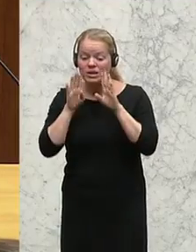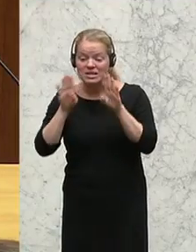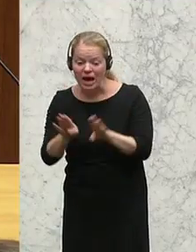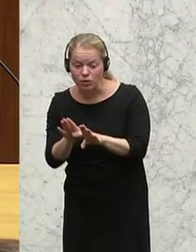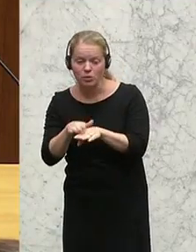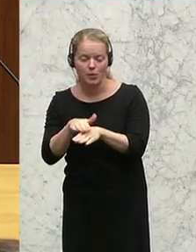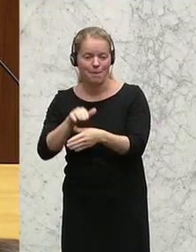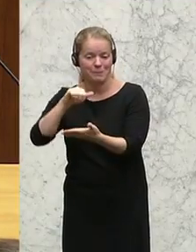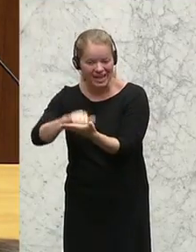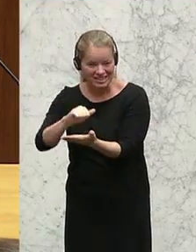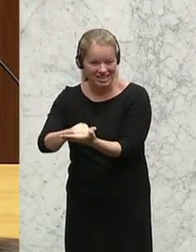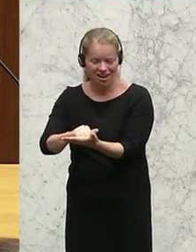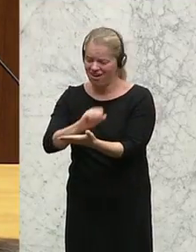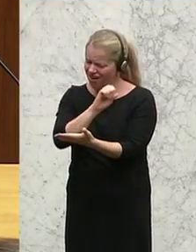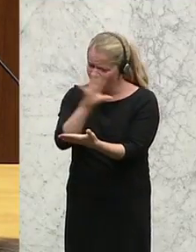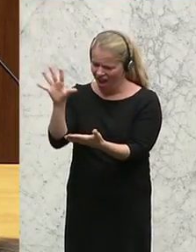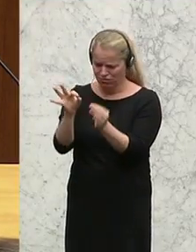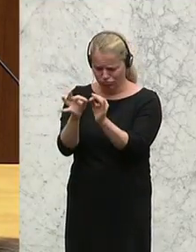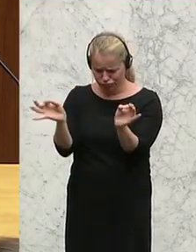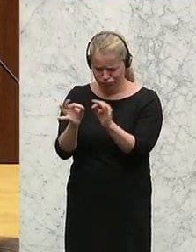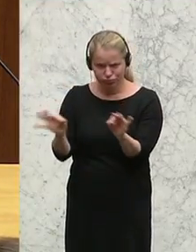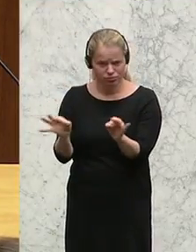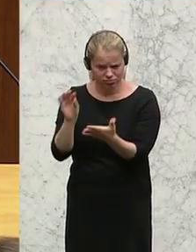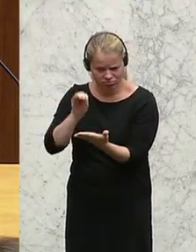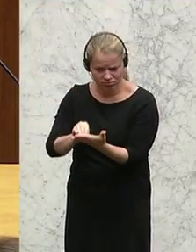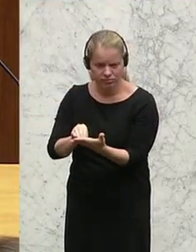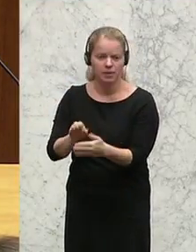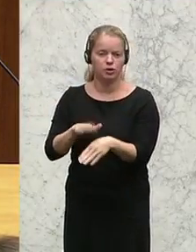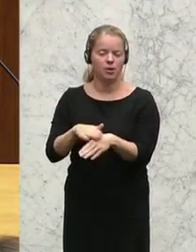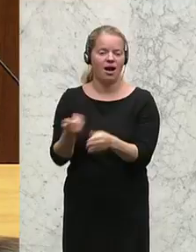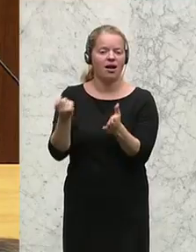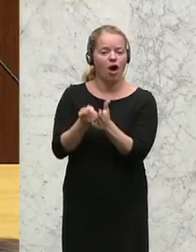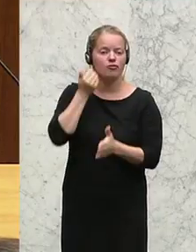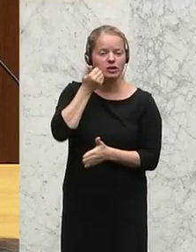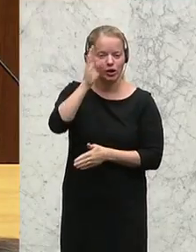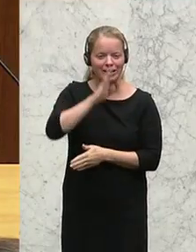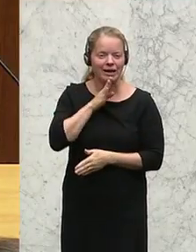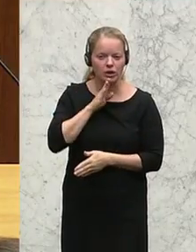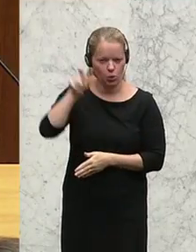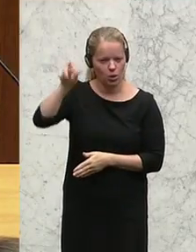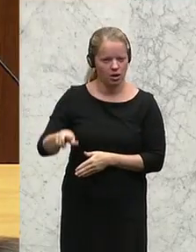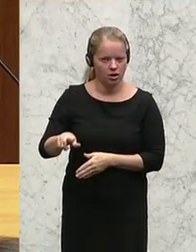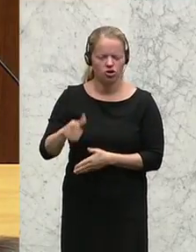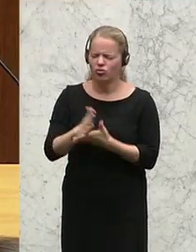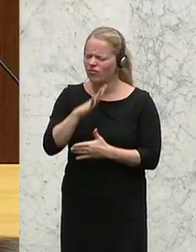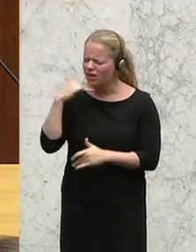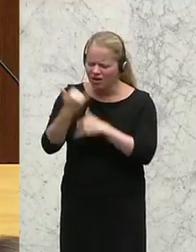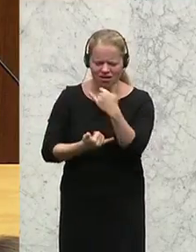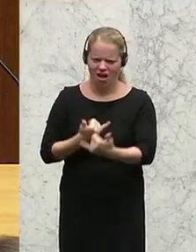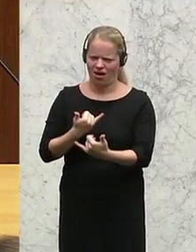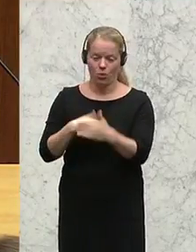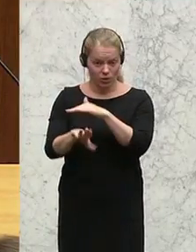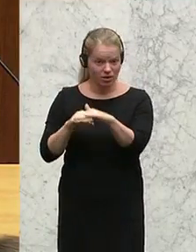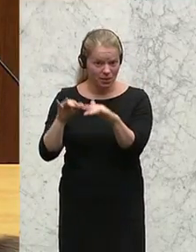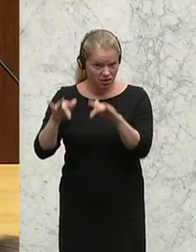eindeutig feststellt, zum Beispiel beim kaufmännischen Direktor, der seit Jahrzehnten in dem Unternehmen wirkt, also